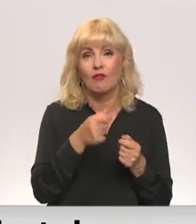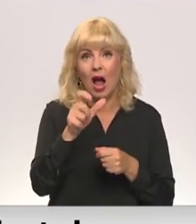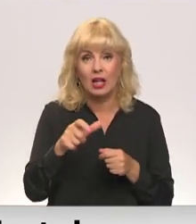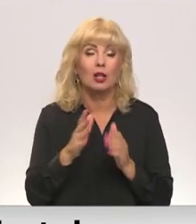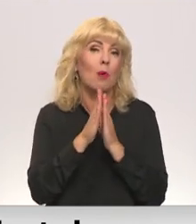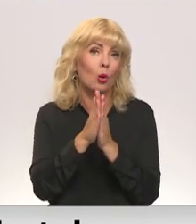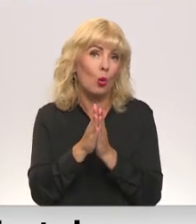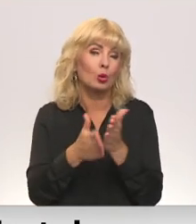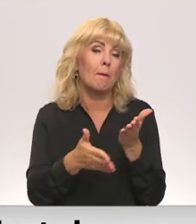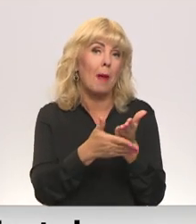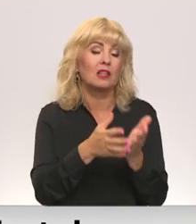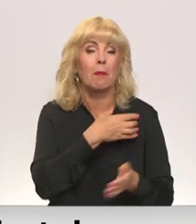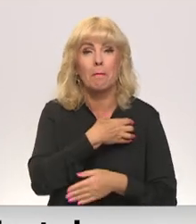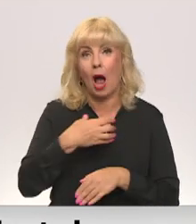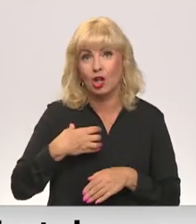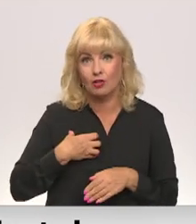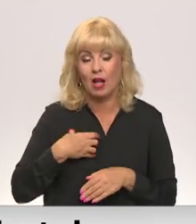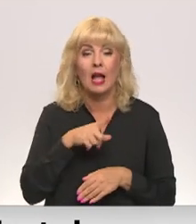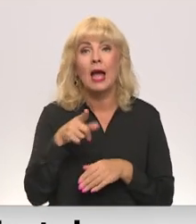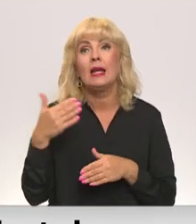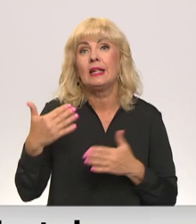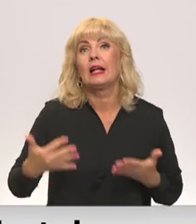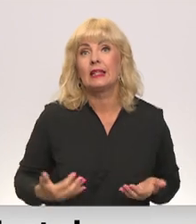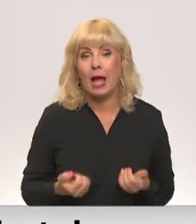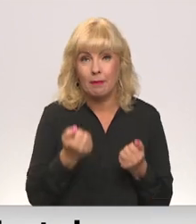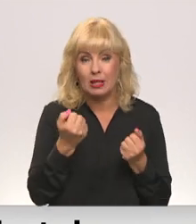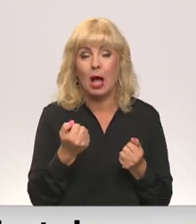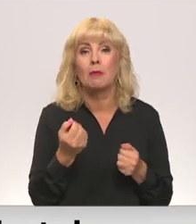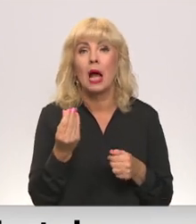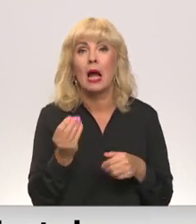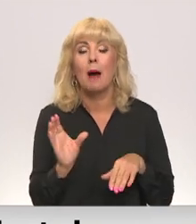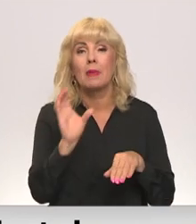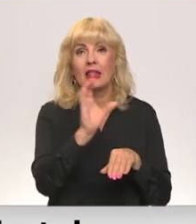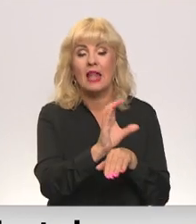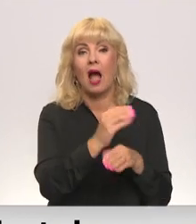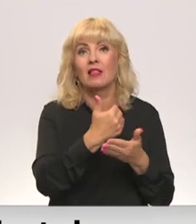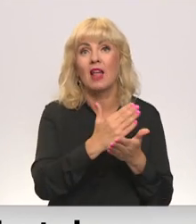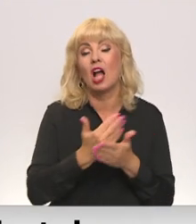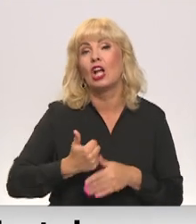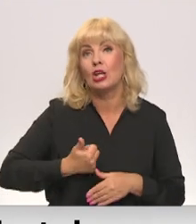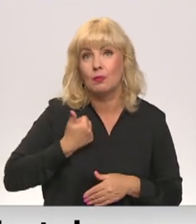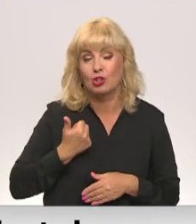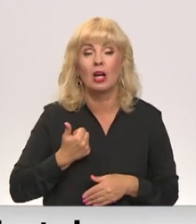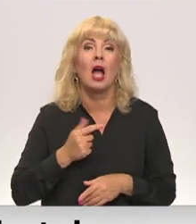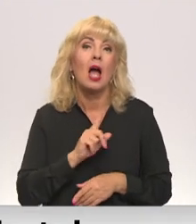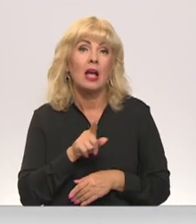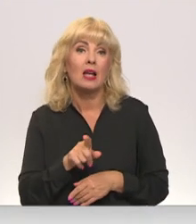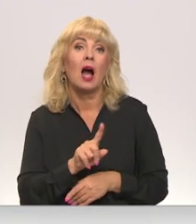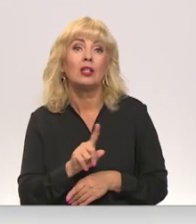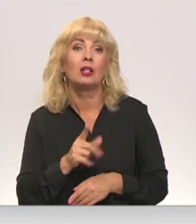lūgt palīdzību pašvaldībai, kas ir tā dibinātājs un kapitālu daļu īpašnieks. Ja nē, tad ir no mūsu